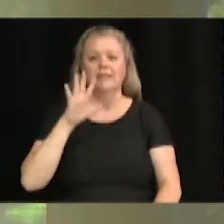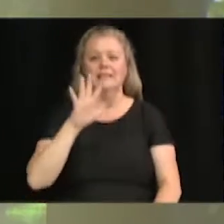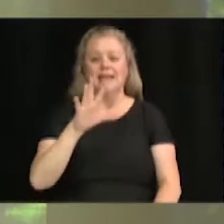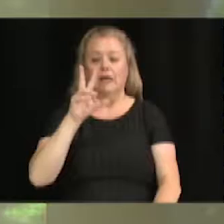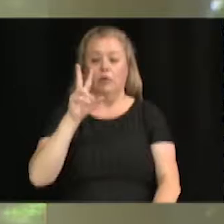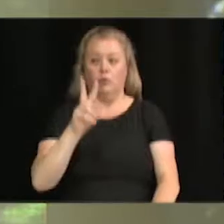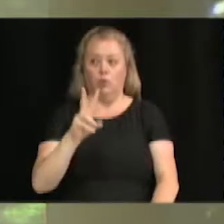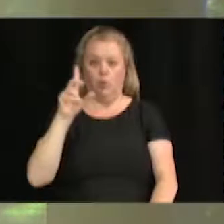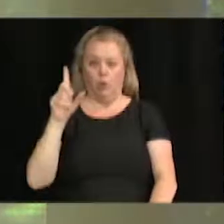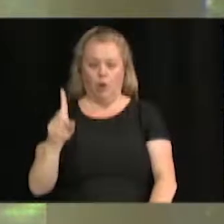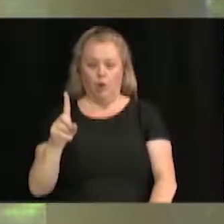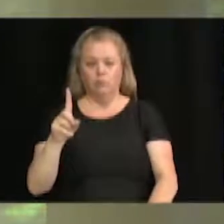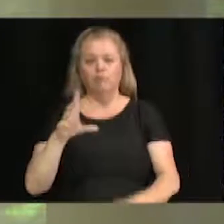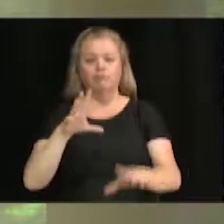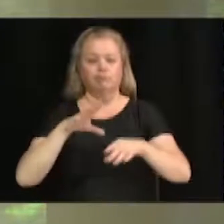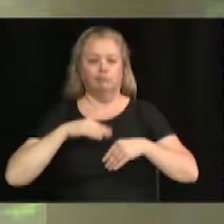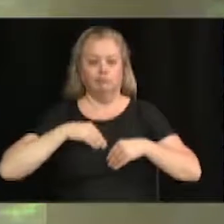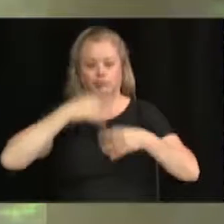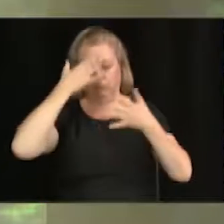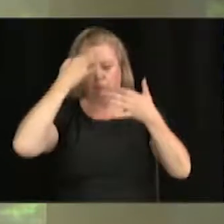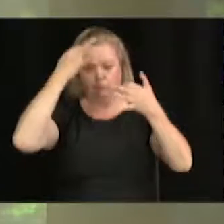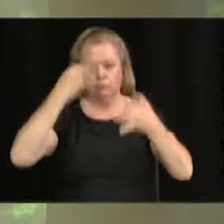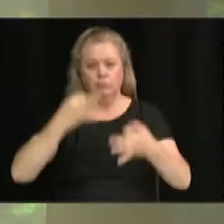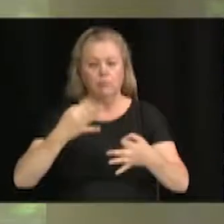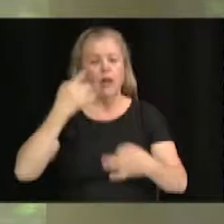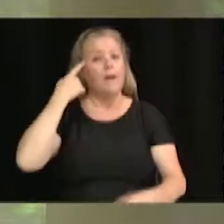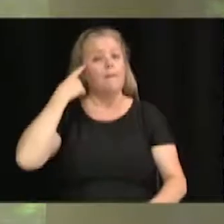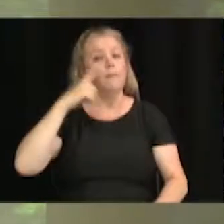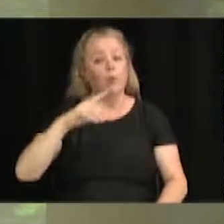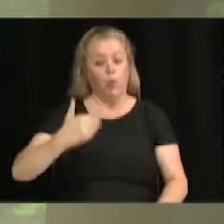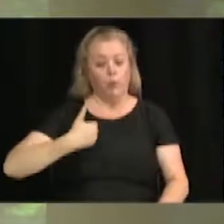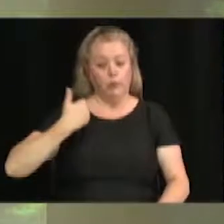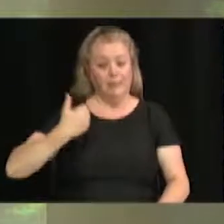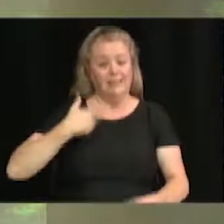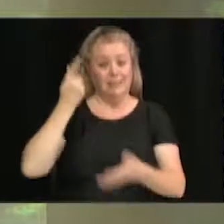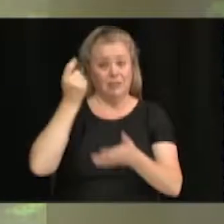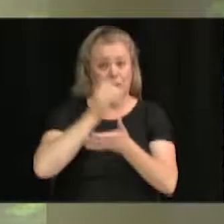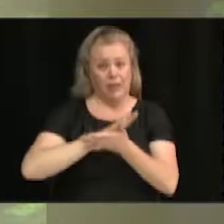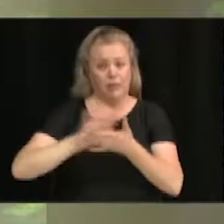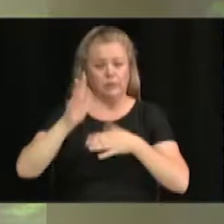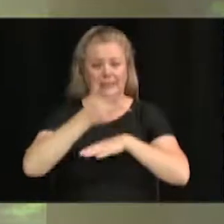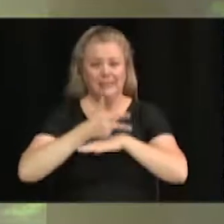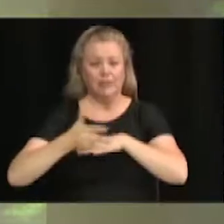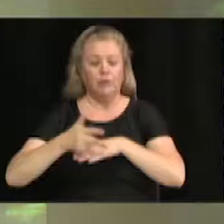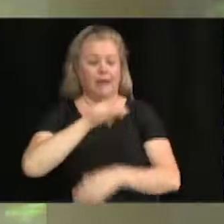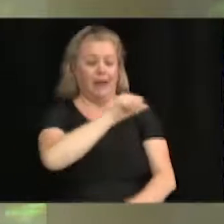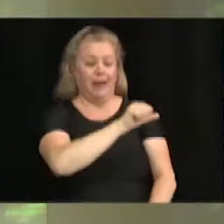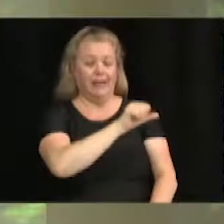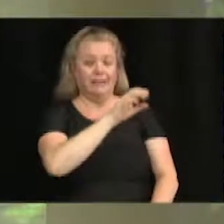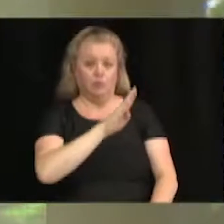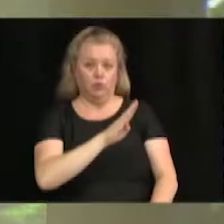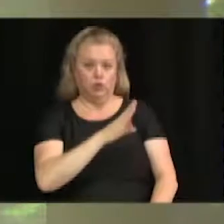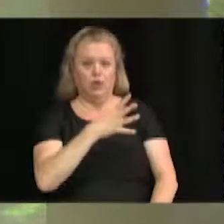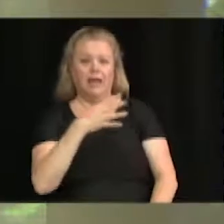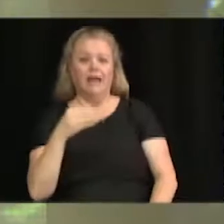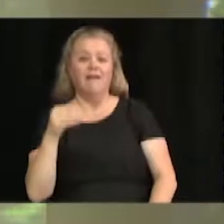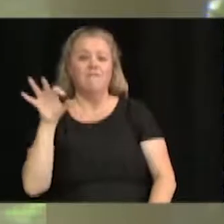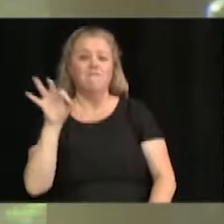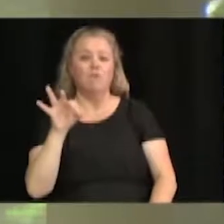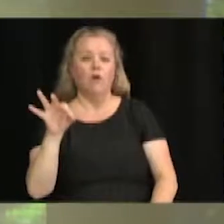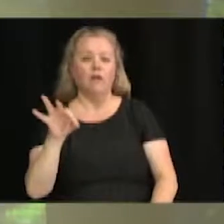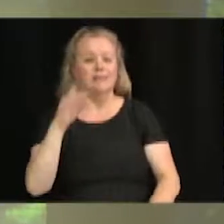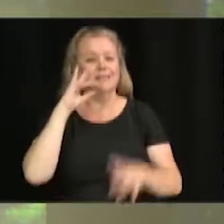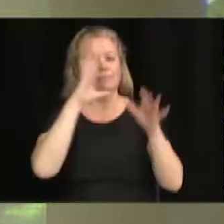adoption d'une résolution enterrinant l'utilisation gratuite des stationnements. Alexandre Boucher et Foisy, dans le cadre du